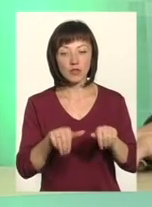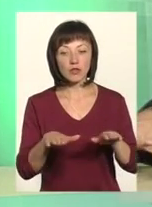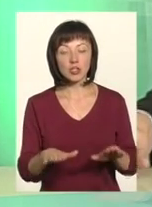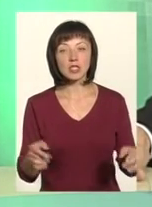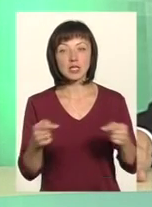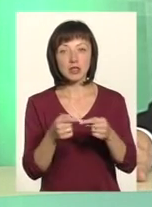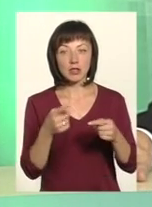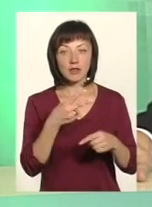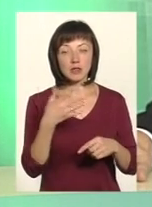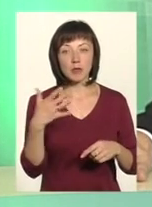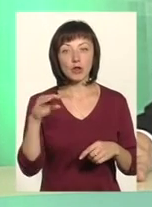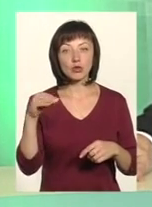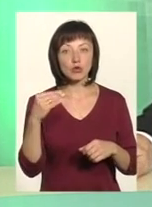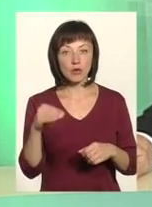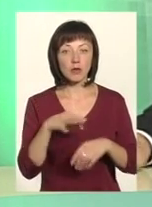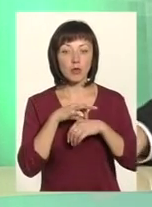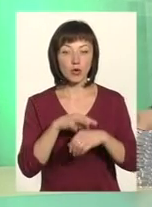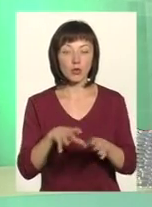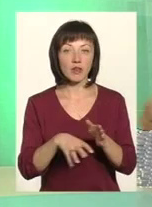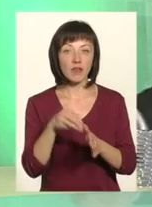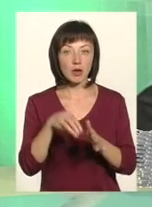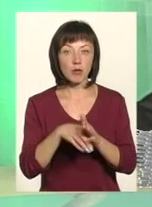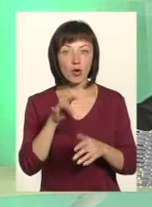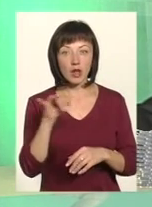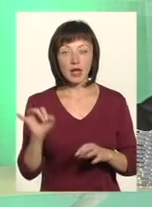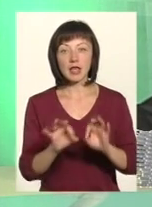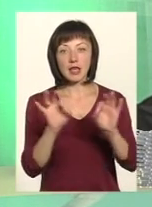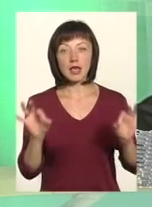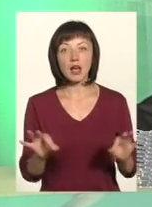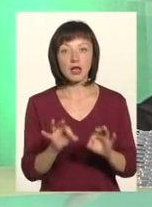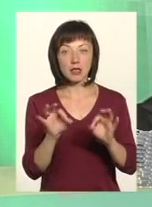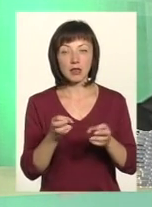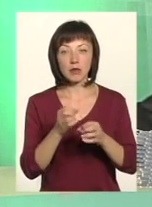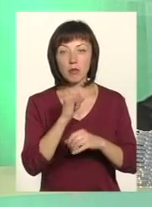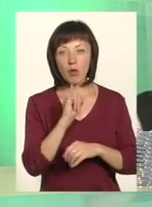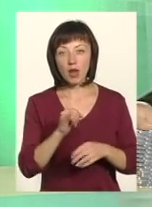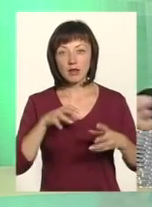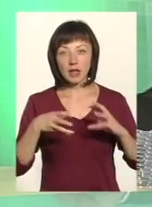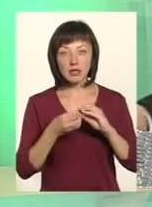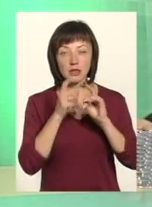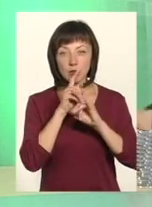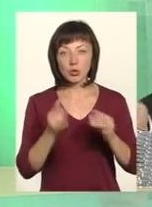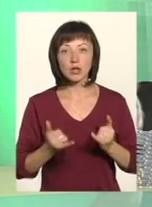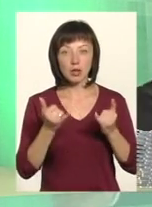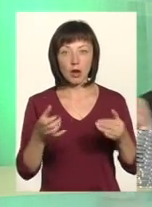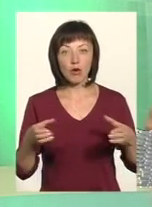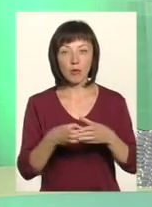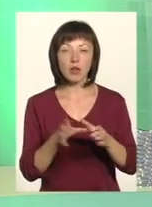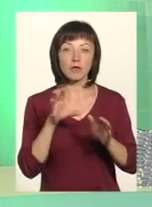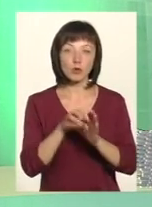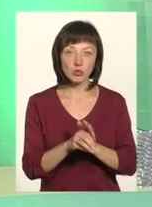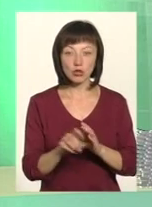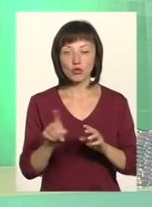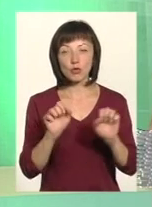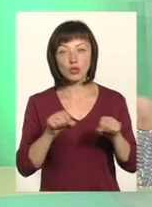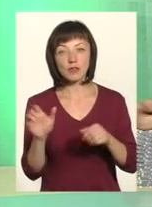згідно законодавства. 25 жовтня пройдуть вибори, і ніяких негативних наслідків не буде для громади, в тому числі для ради щодо